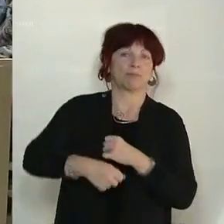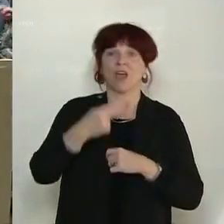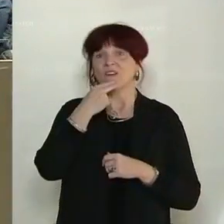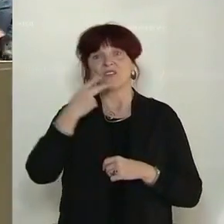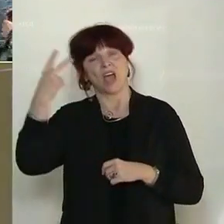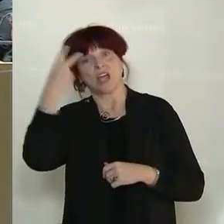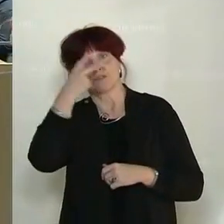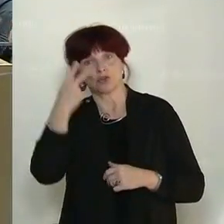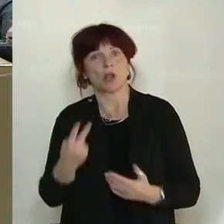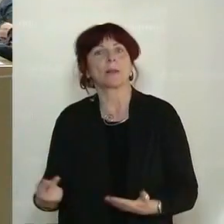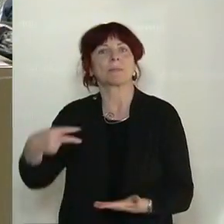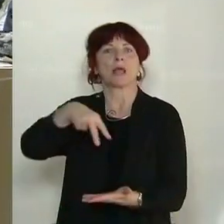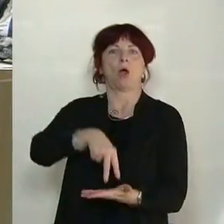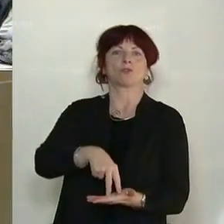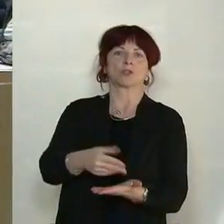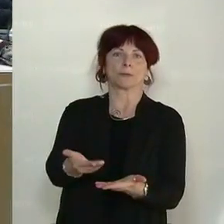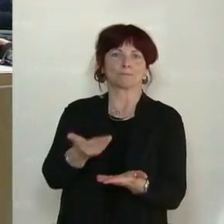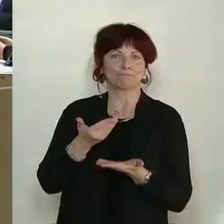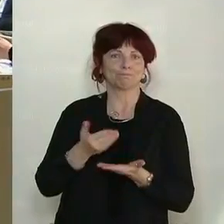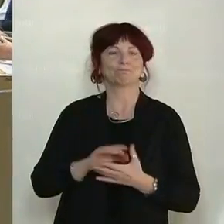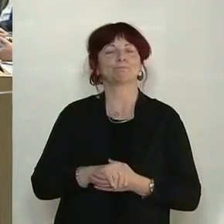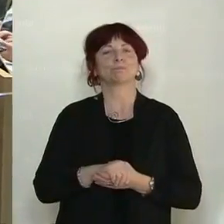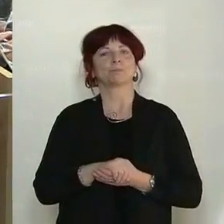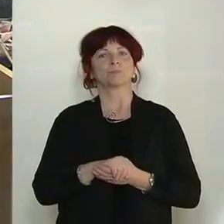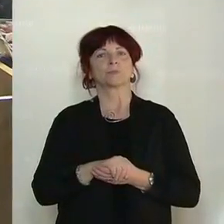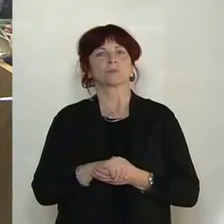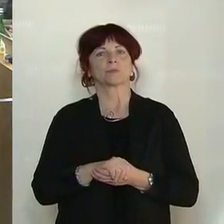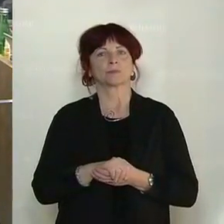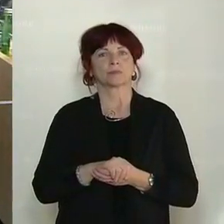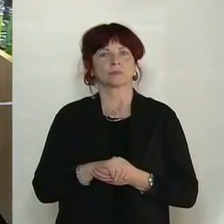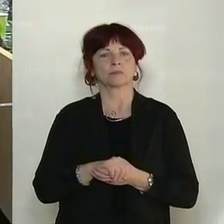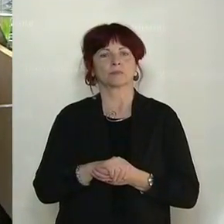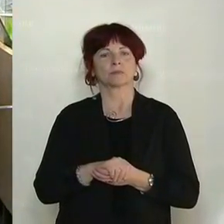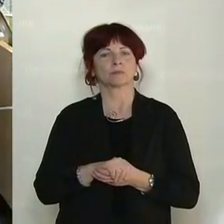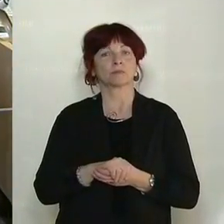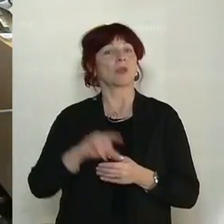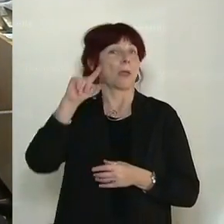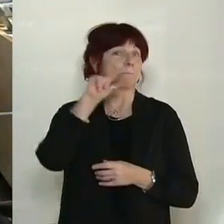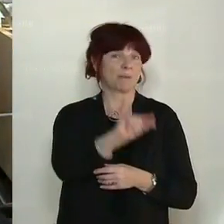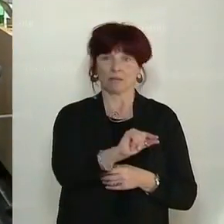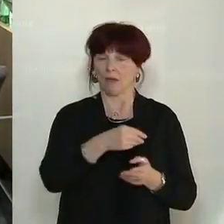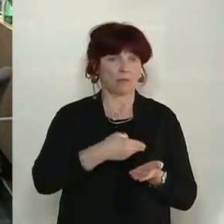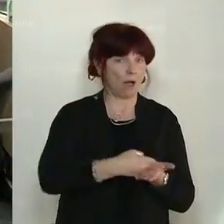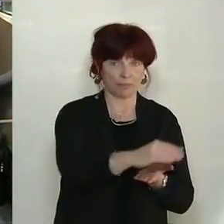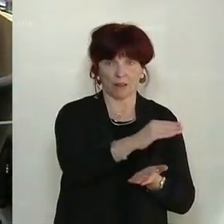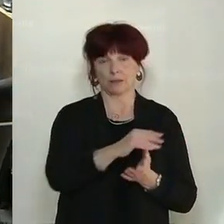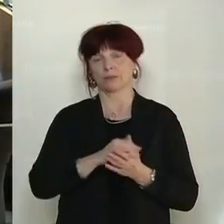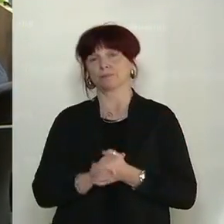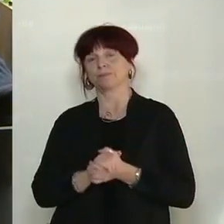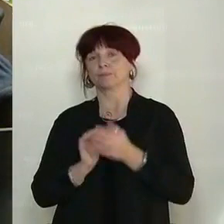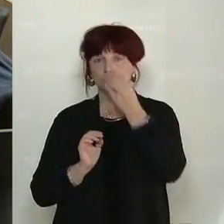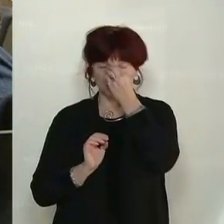für diesen Antrag aus, den bitte ich um ein zustimmendes Zeichen. Das ist die Minderheit abgelehnt.